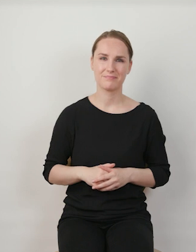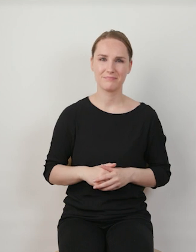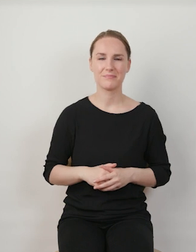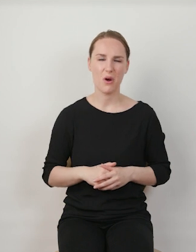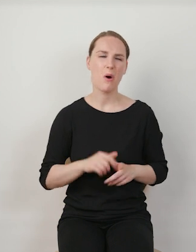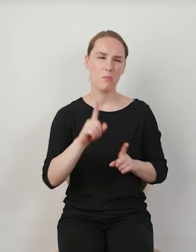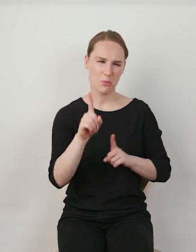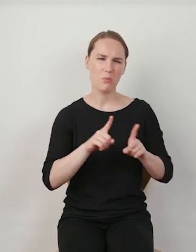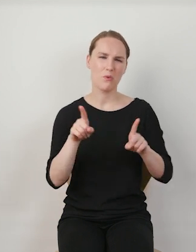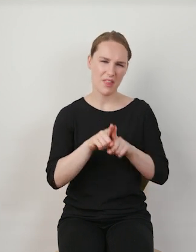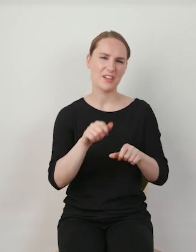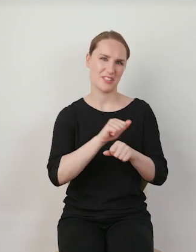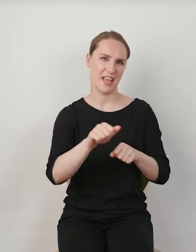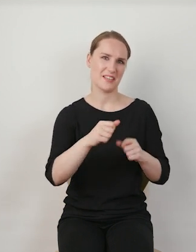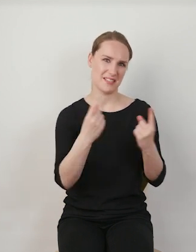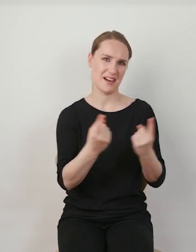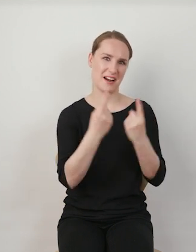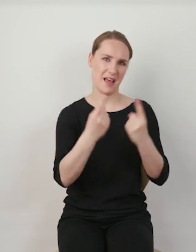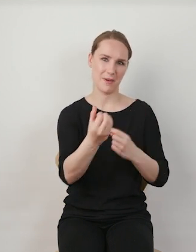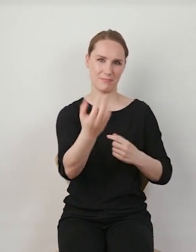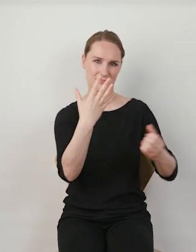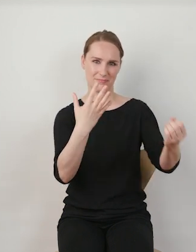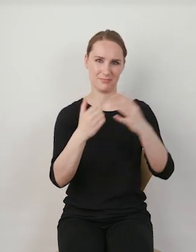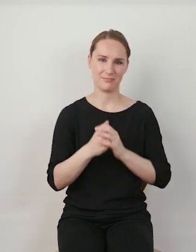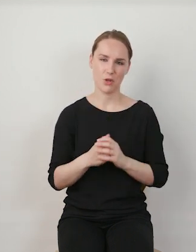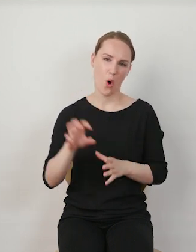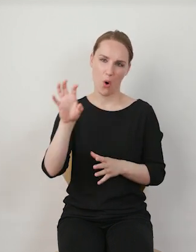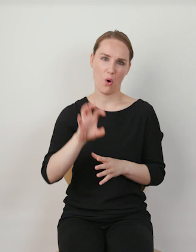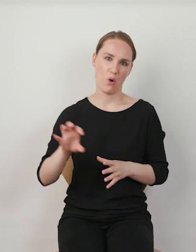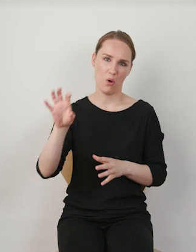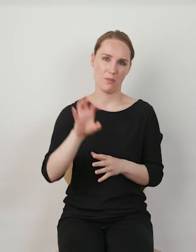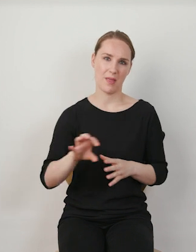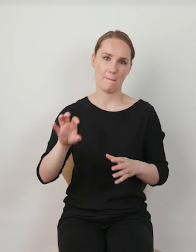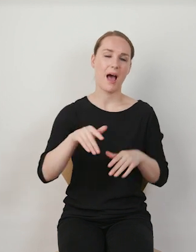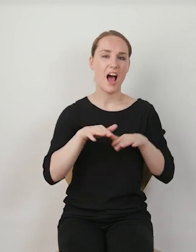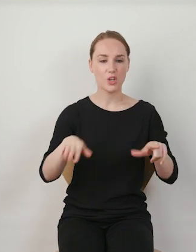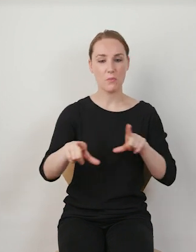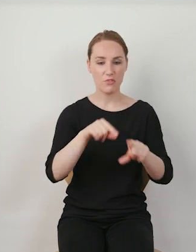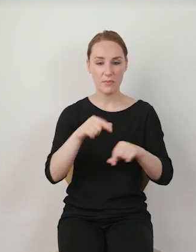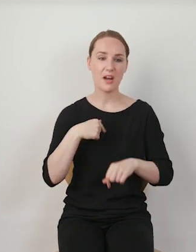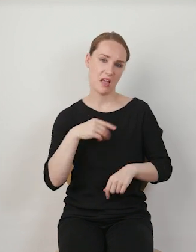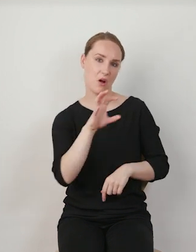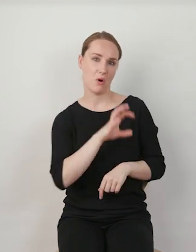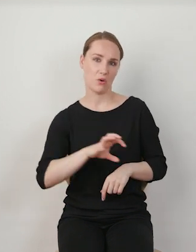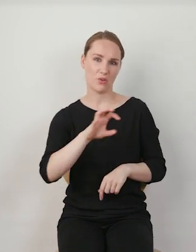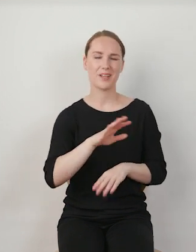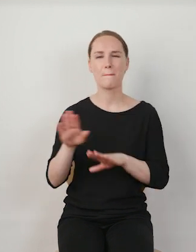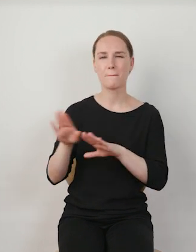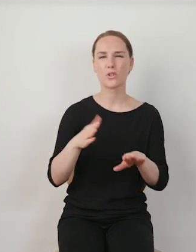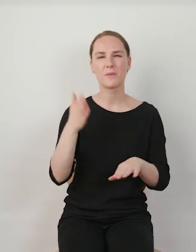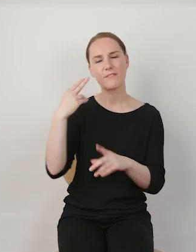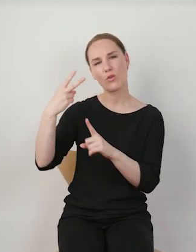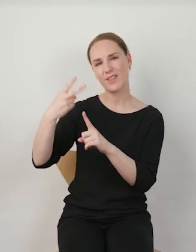reklamy, ale i te reklamy mogą się pojawić, więc oglądamy po prostu to, co podpowiada nam algorytm. Tak jak kiedyś oglądaliśmy